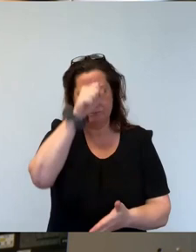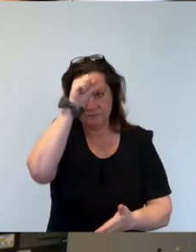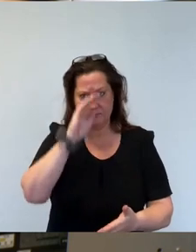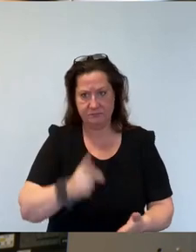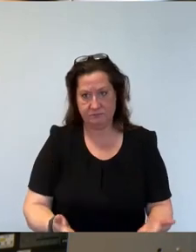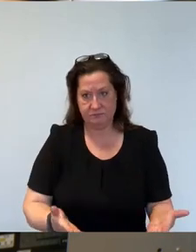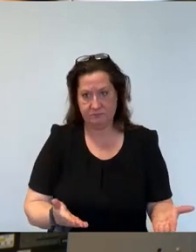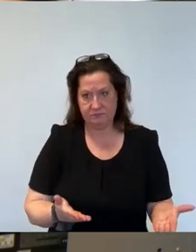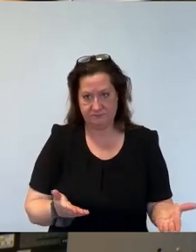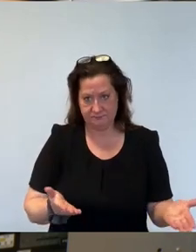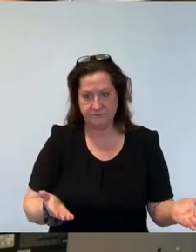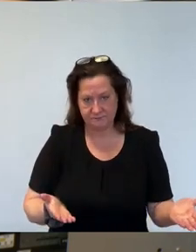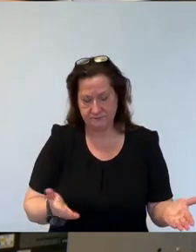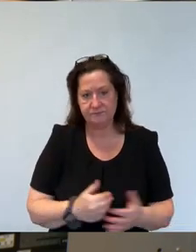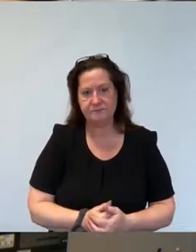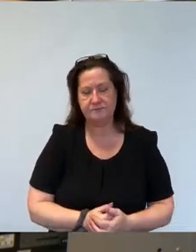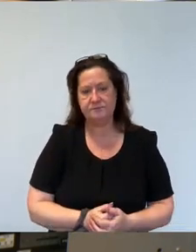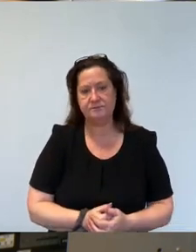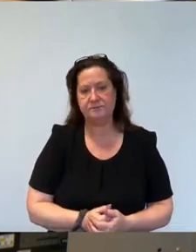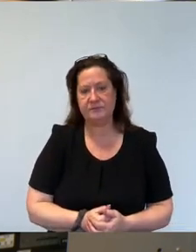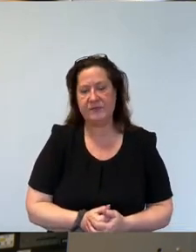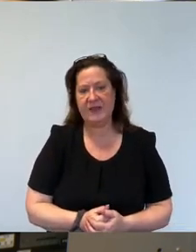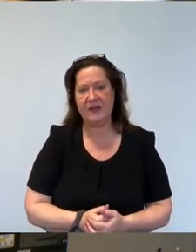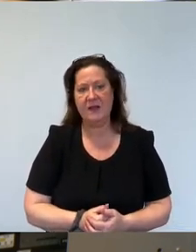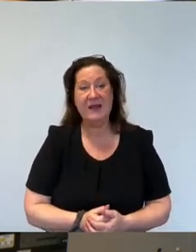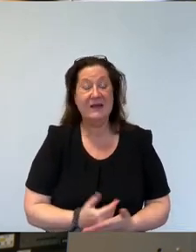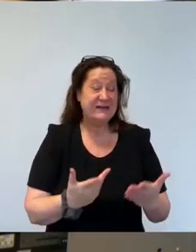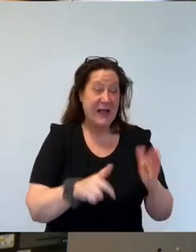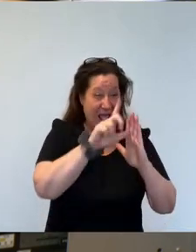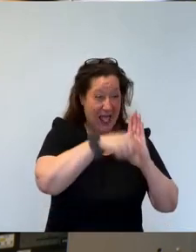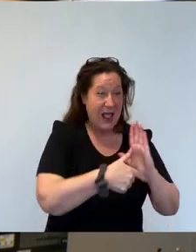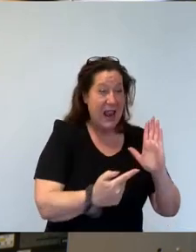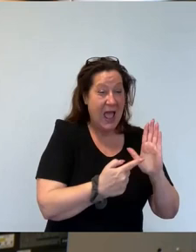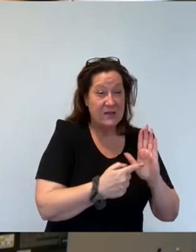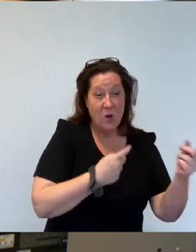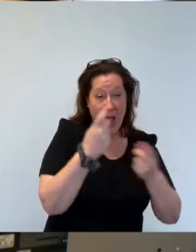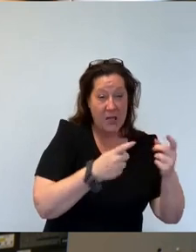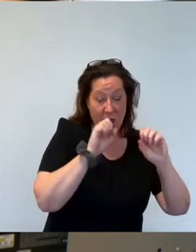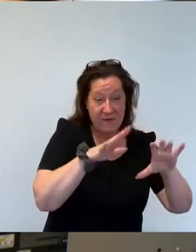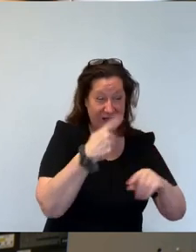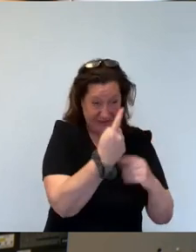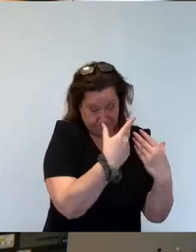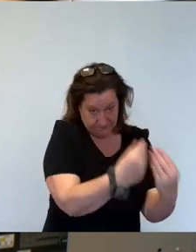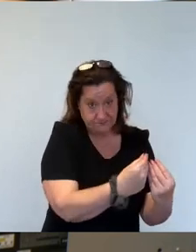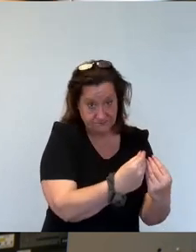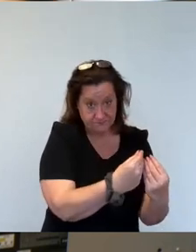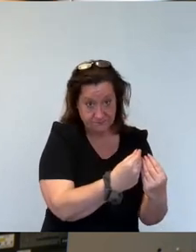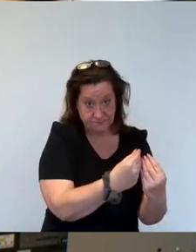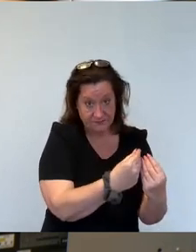Die Leistungen, die AsylbewerberInnen bekommen, die richten sich nach dem